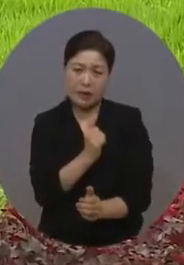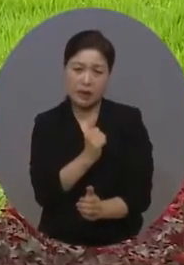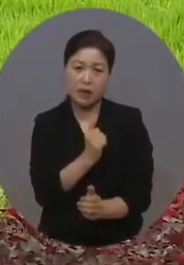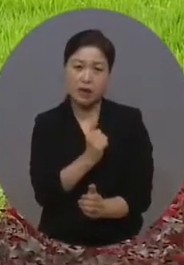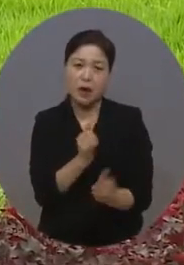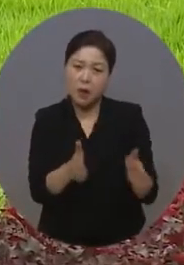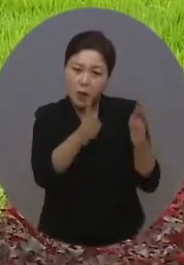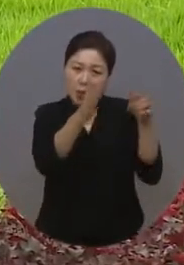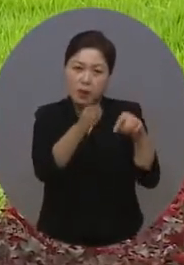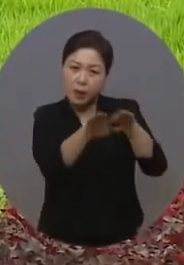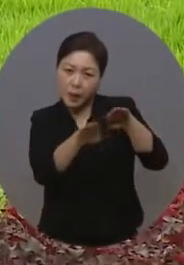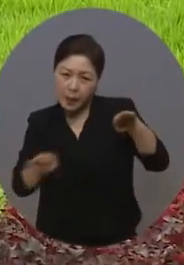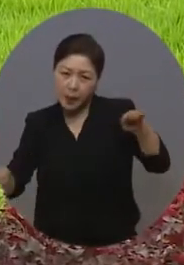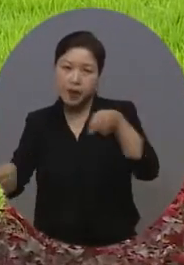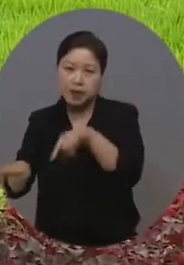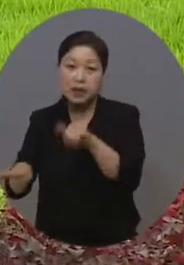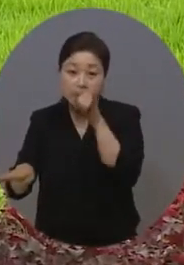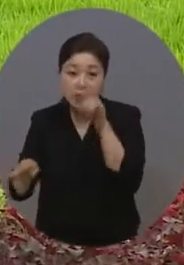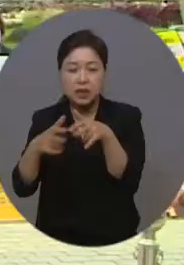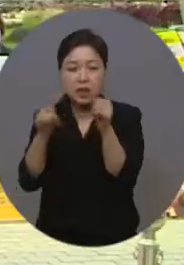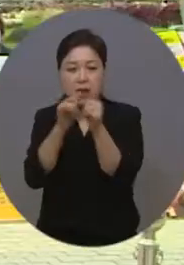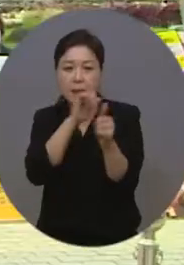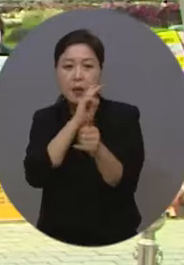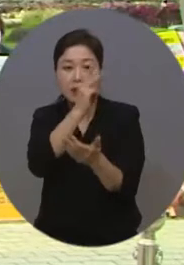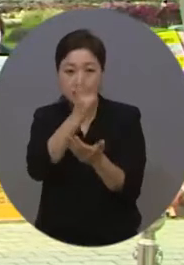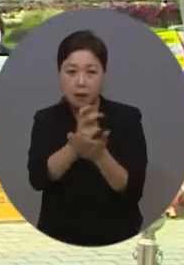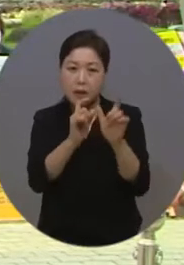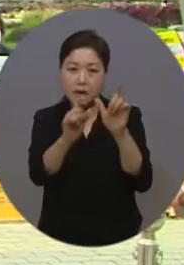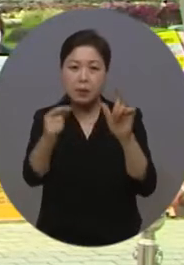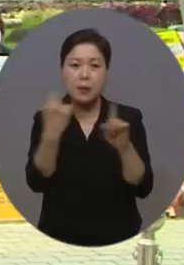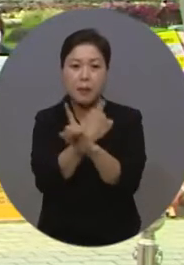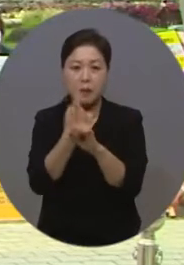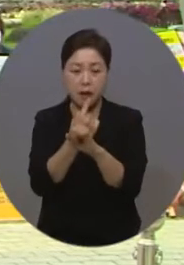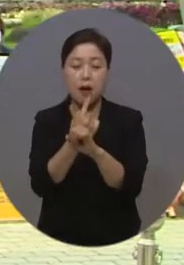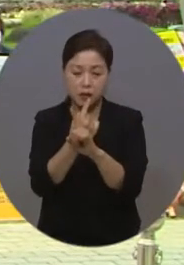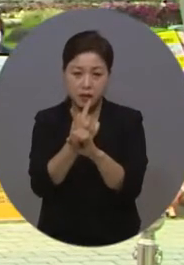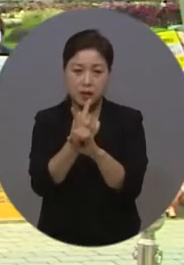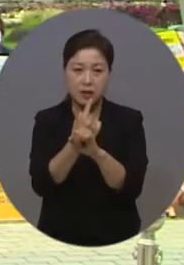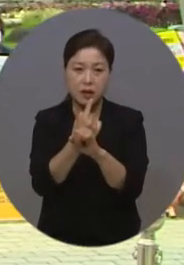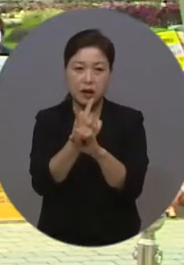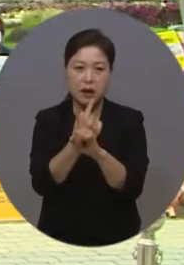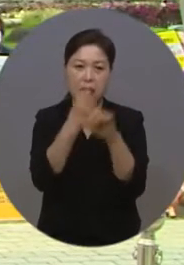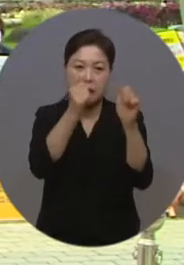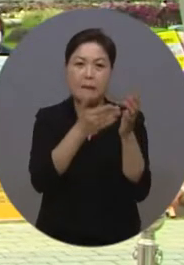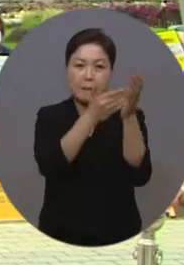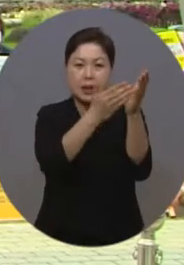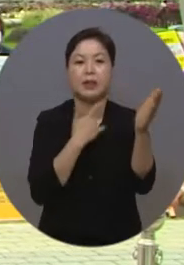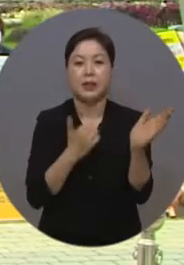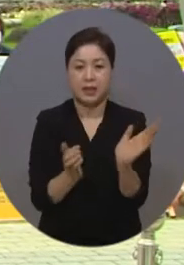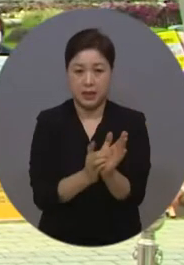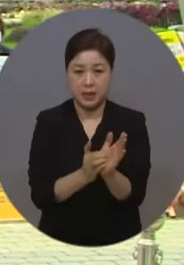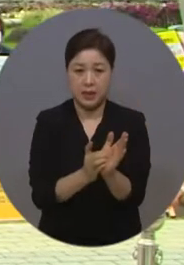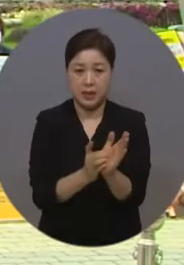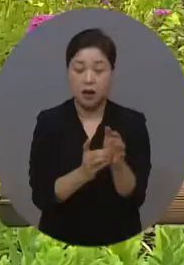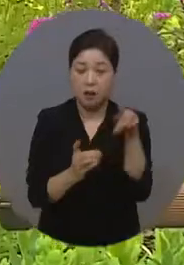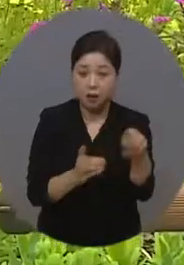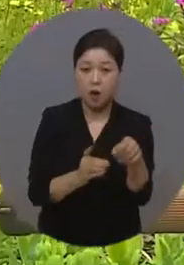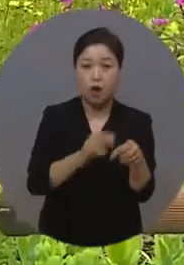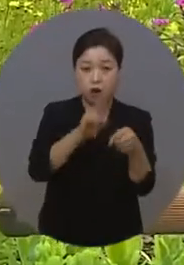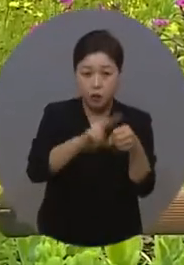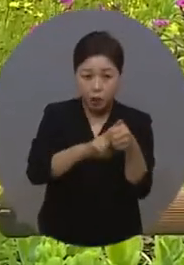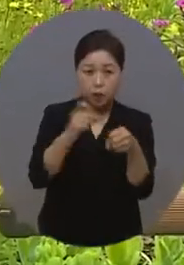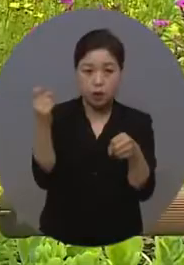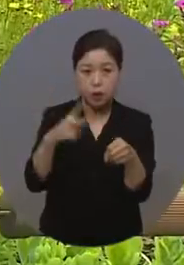경사로 설치를 확대하는 장애인 등 편의법 일부 개정령안을 입법 예고했습니다. 이를 통해 슈퍼마켓,